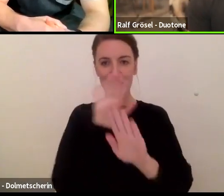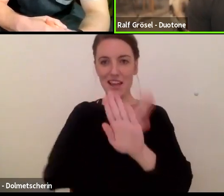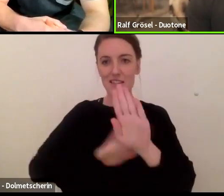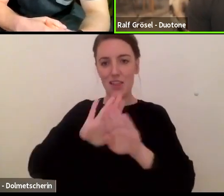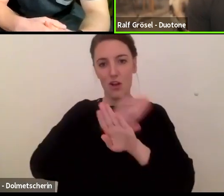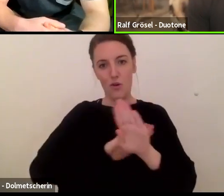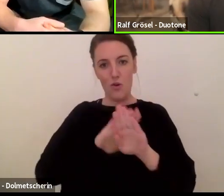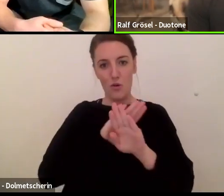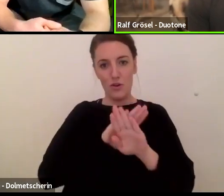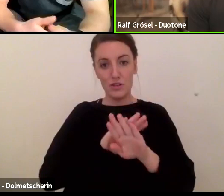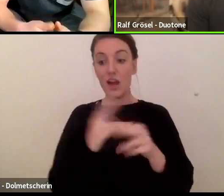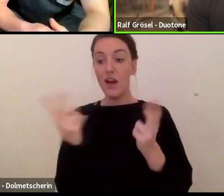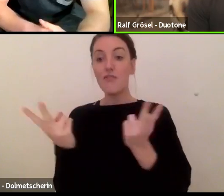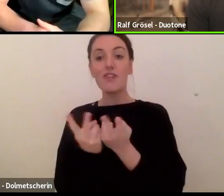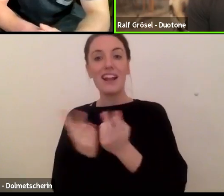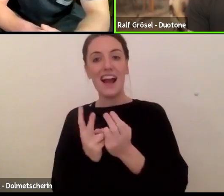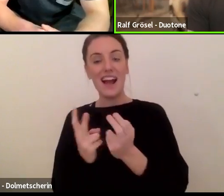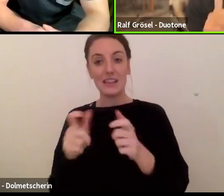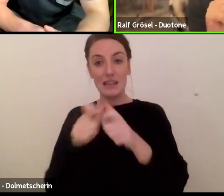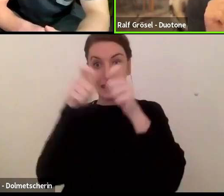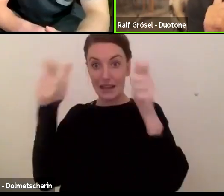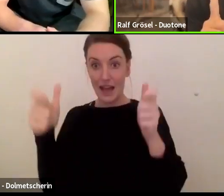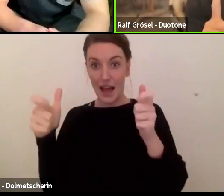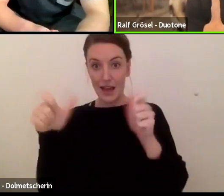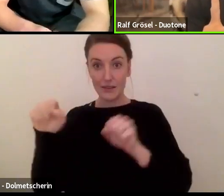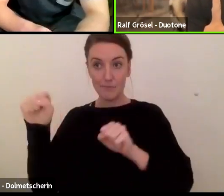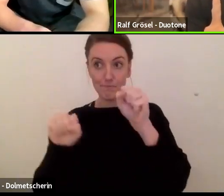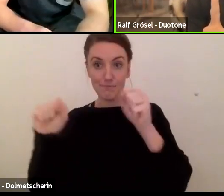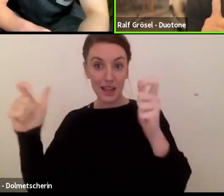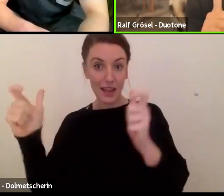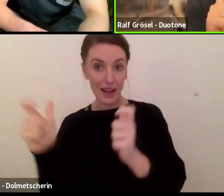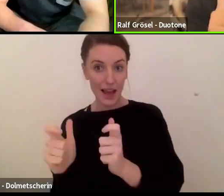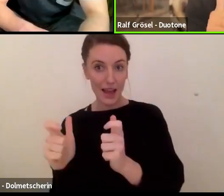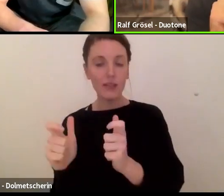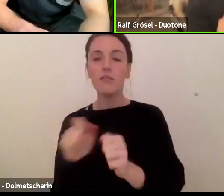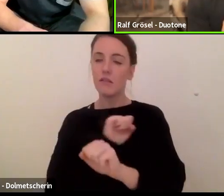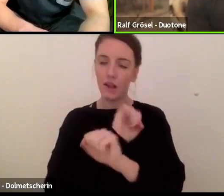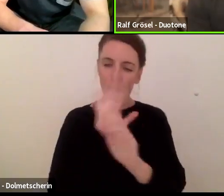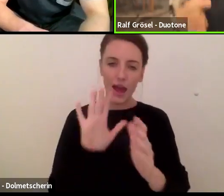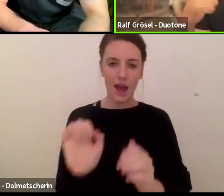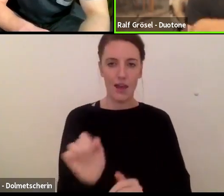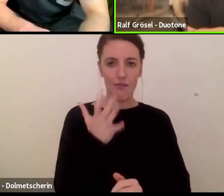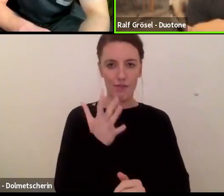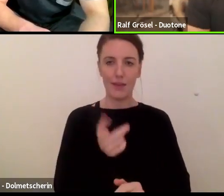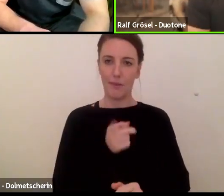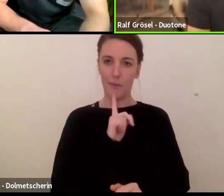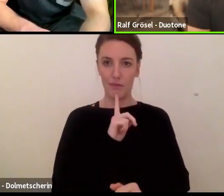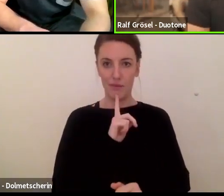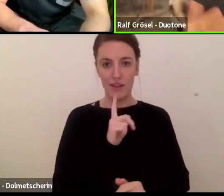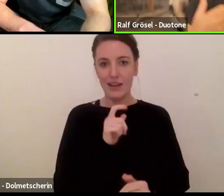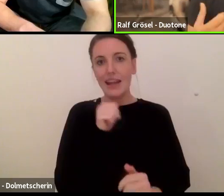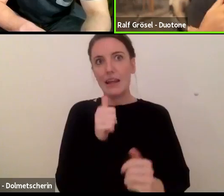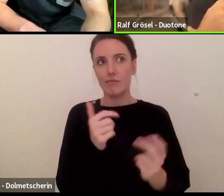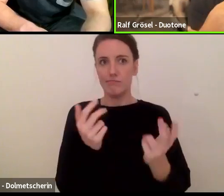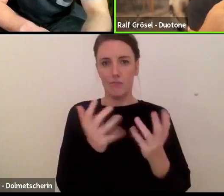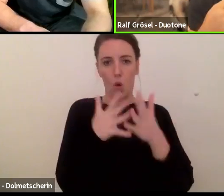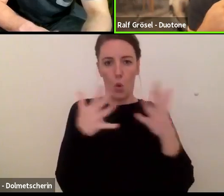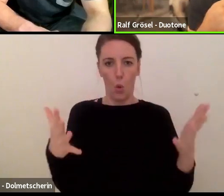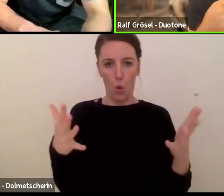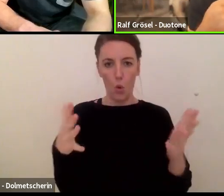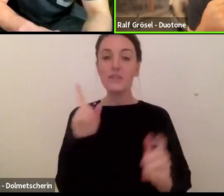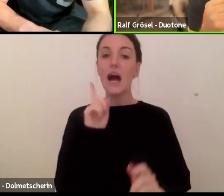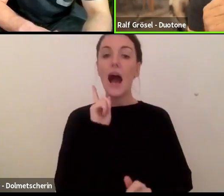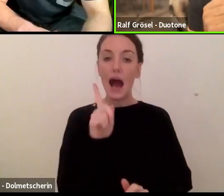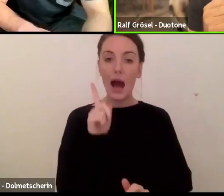kleinen Kites wird der Effekt geringer. Aber wir haben jetzt, aktuell, heute, ich bin ja gerade